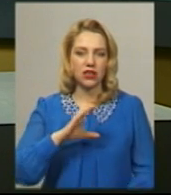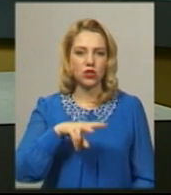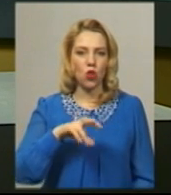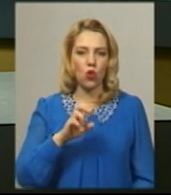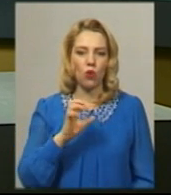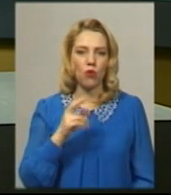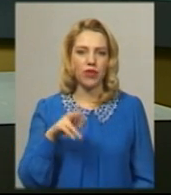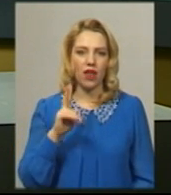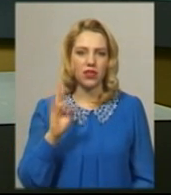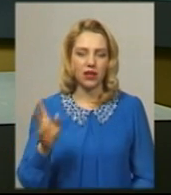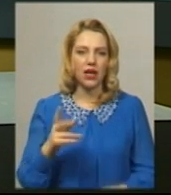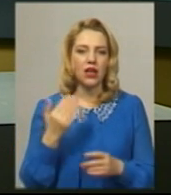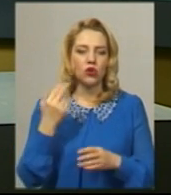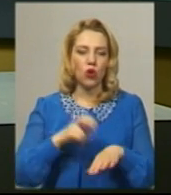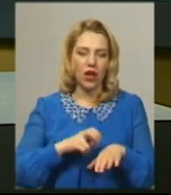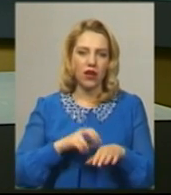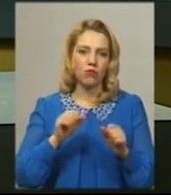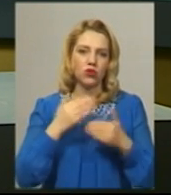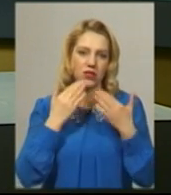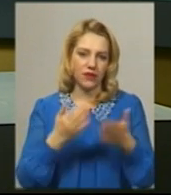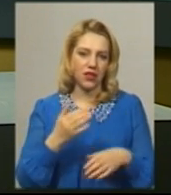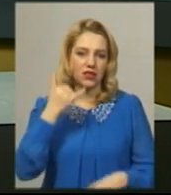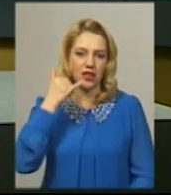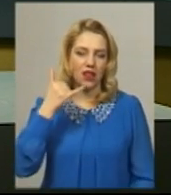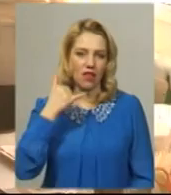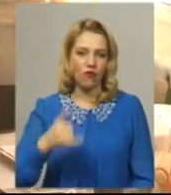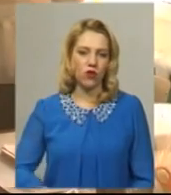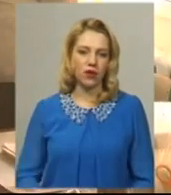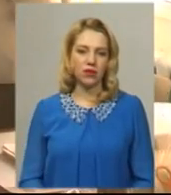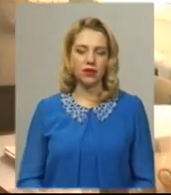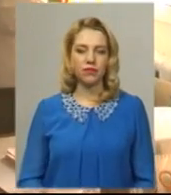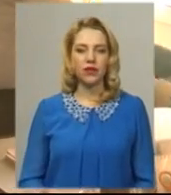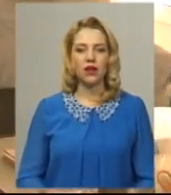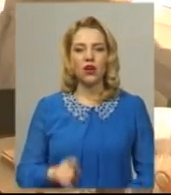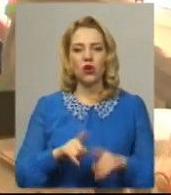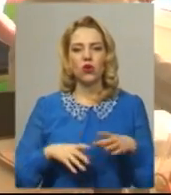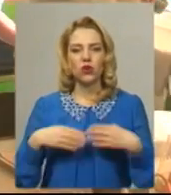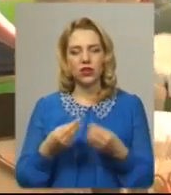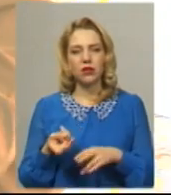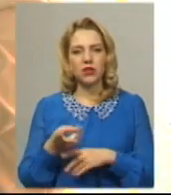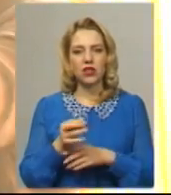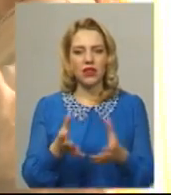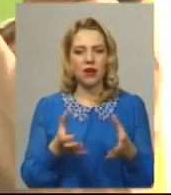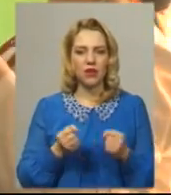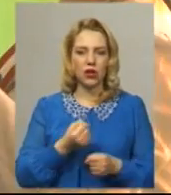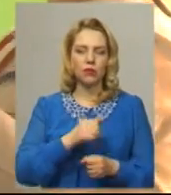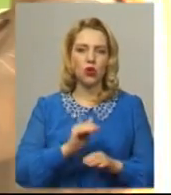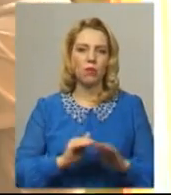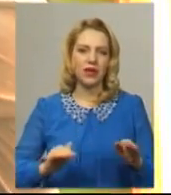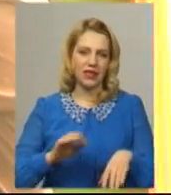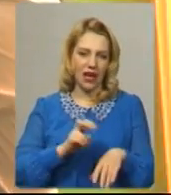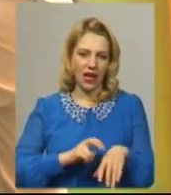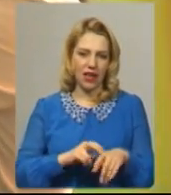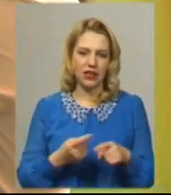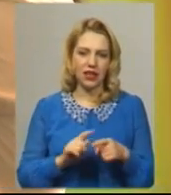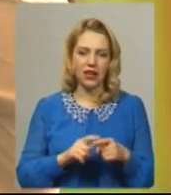За її словами, до лікарів можна звертатись телефоном. Родина Радецьких прийшла на прийом до педіатра. Малюк капризує і